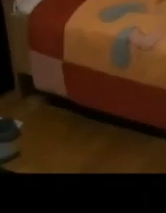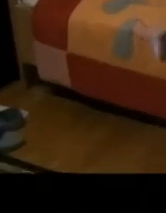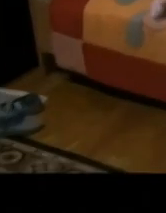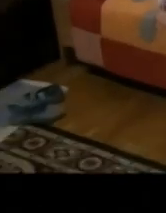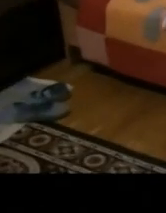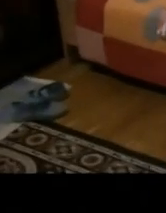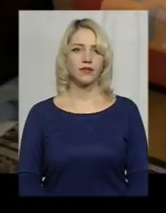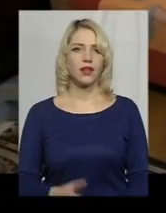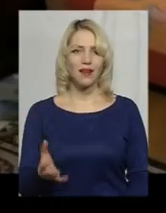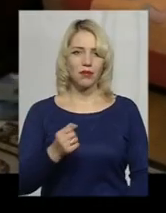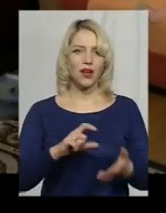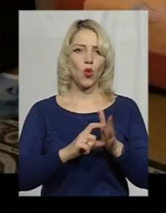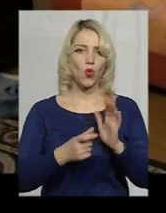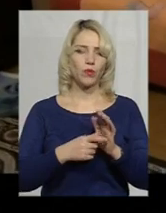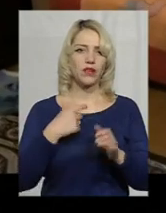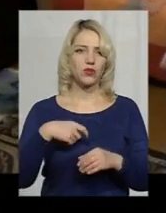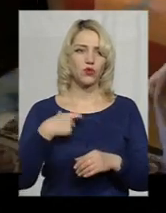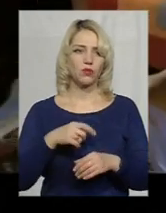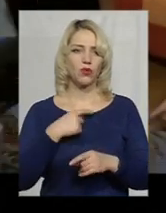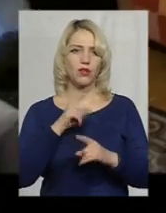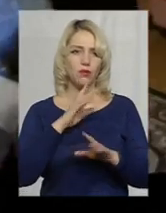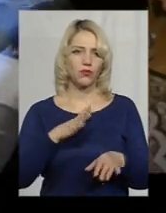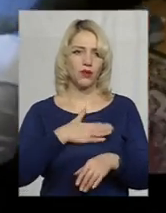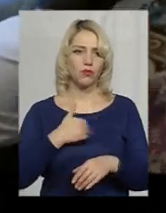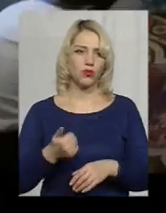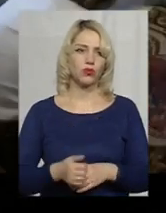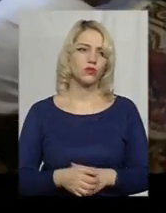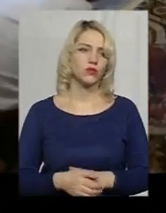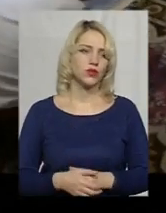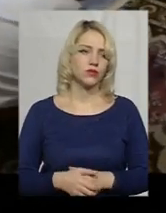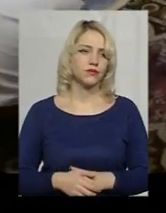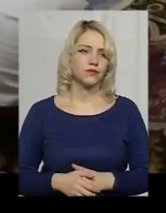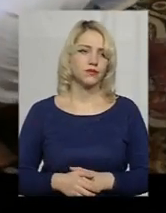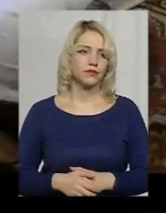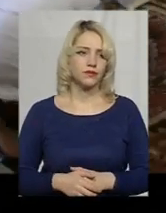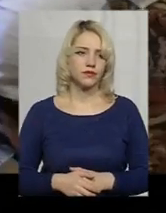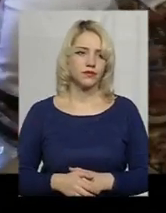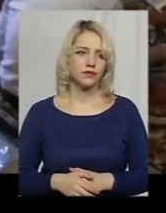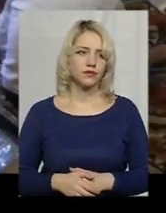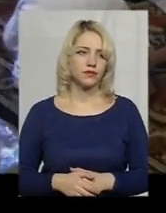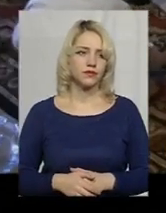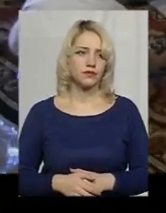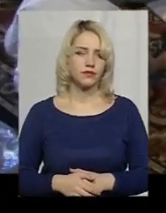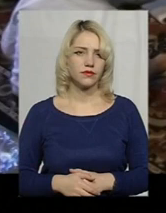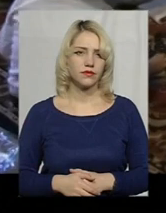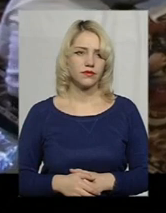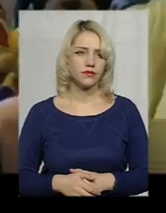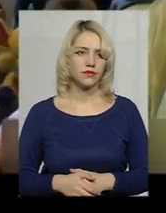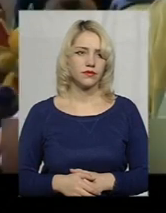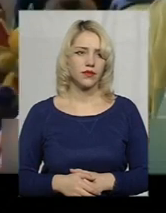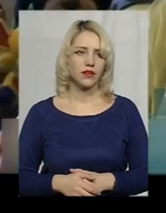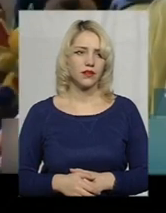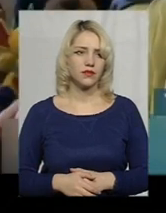Бери кубики з тобою. Ні, не буду. Не будеш кубиками? Йю, пійди краще собі, покази. 7